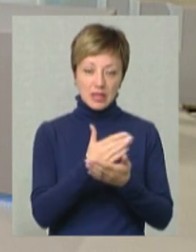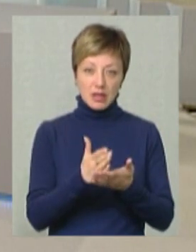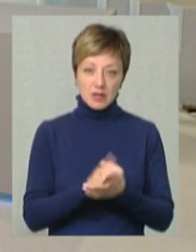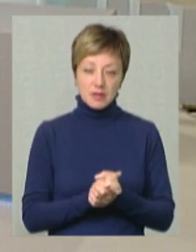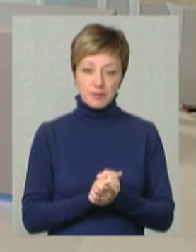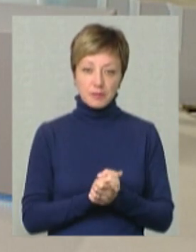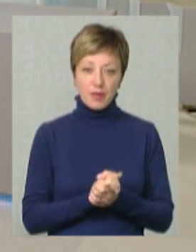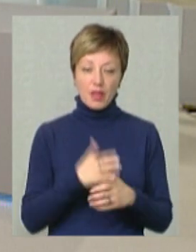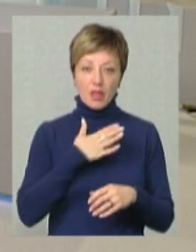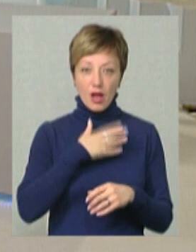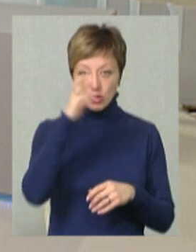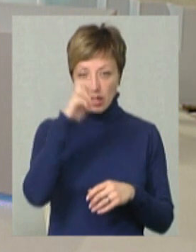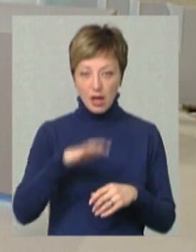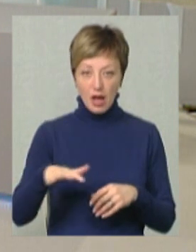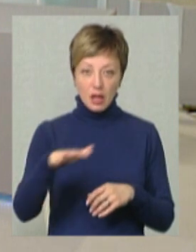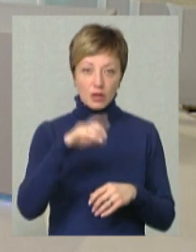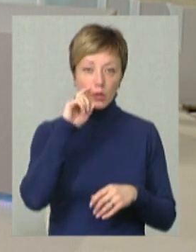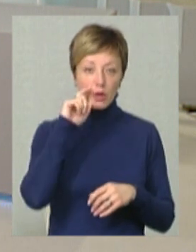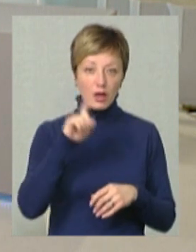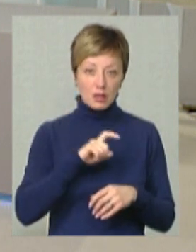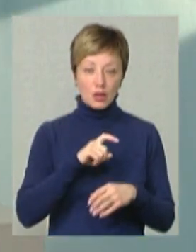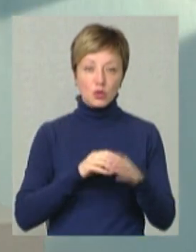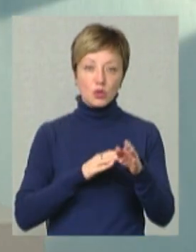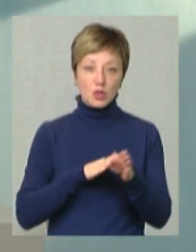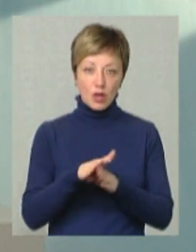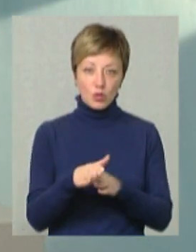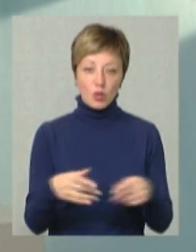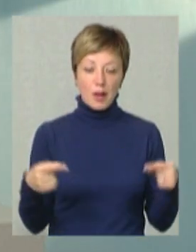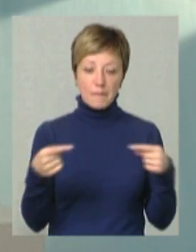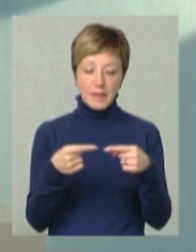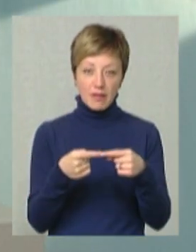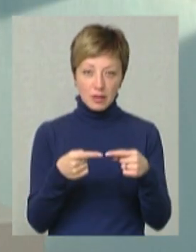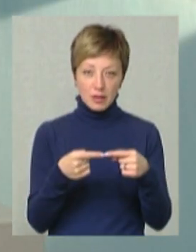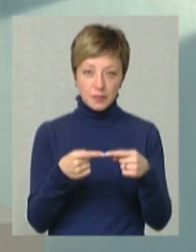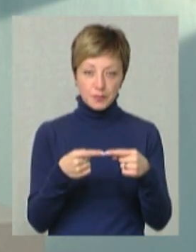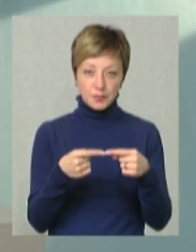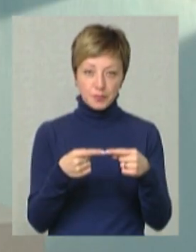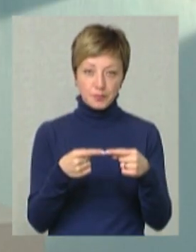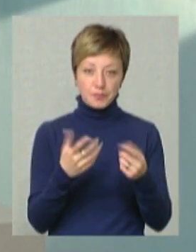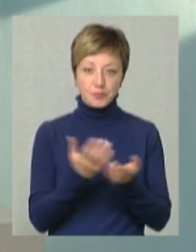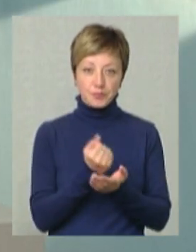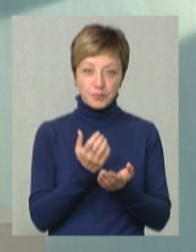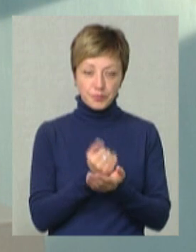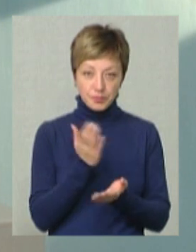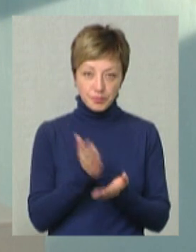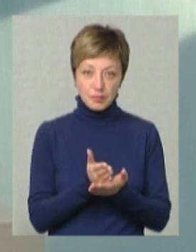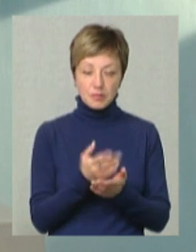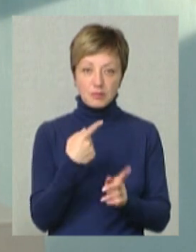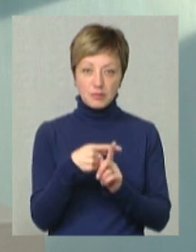Наша країна, Україна досягнула певних досягнень